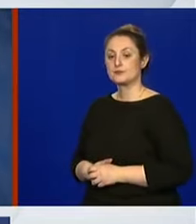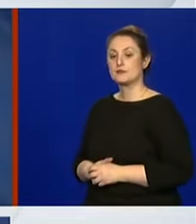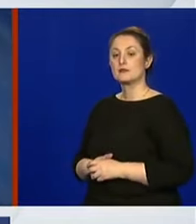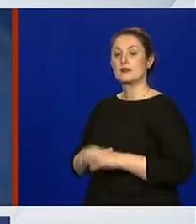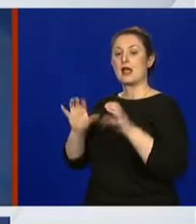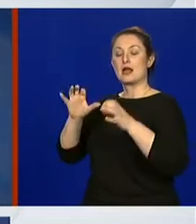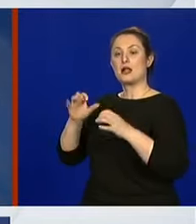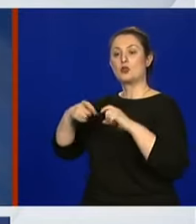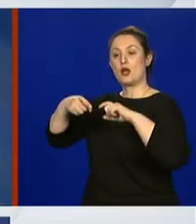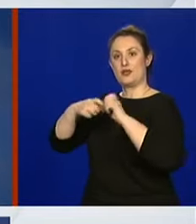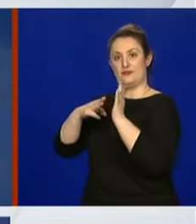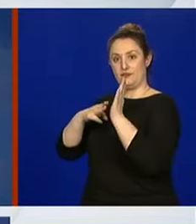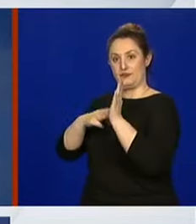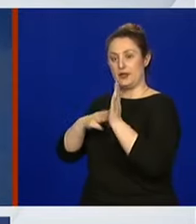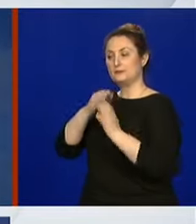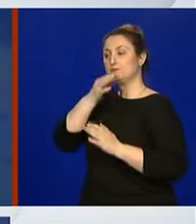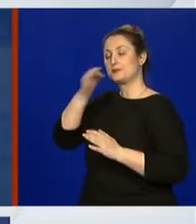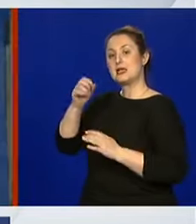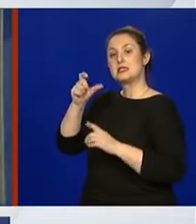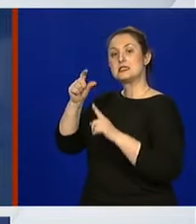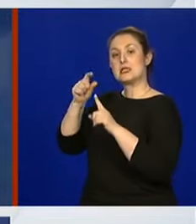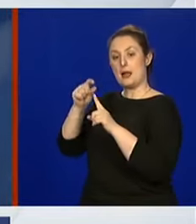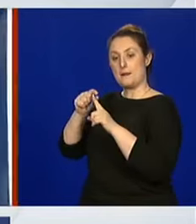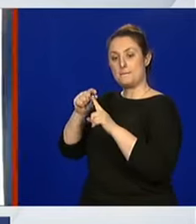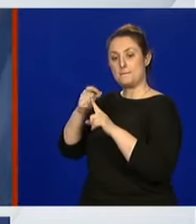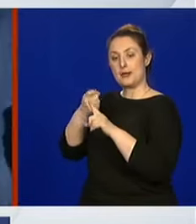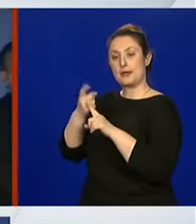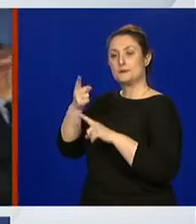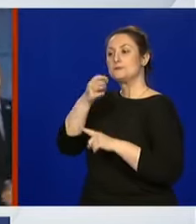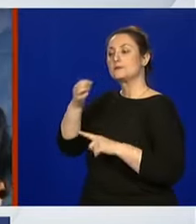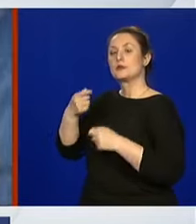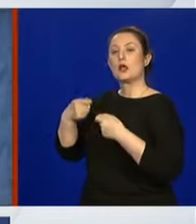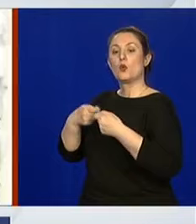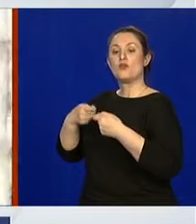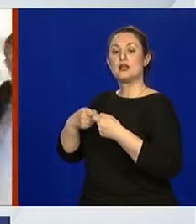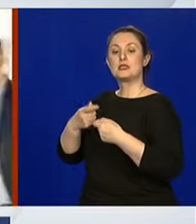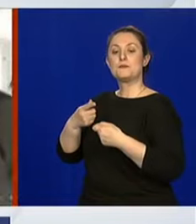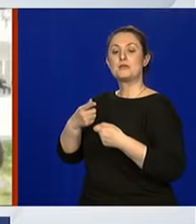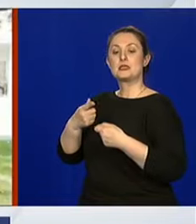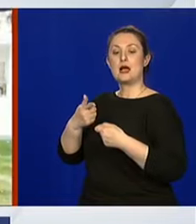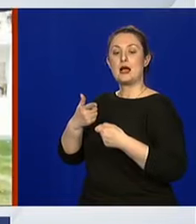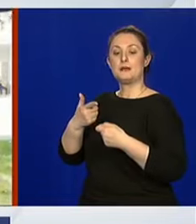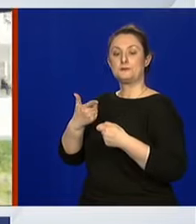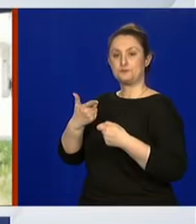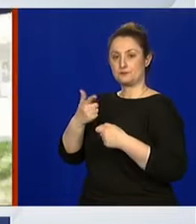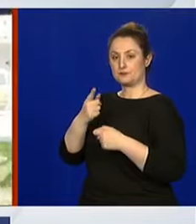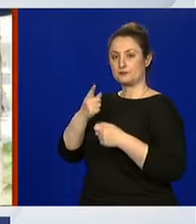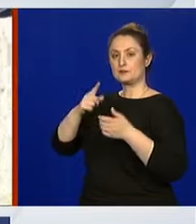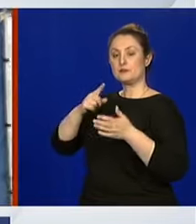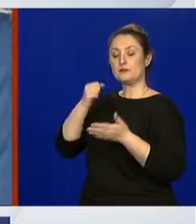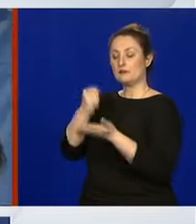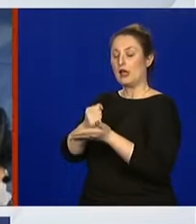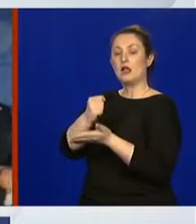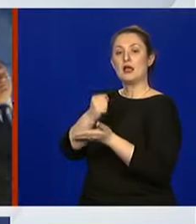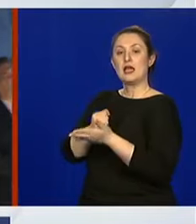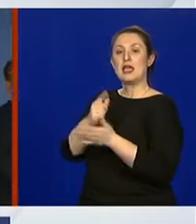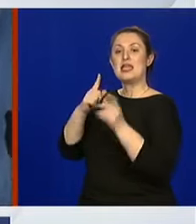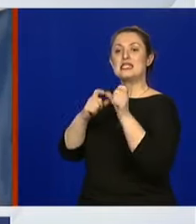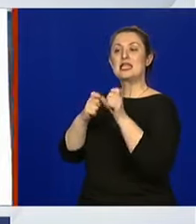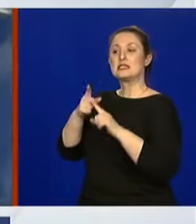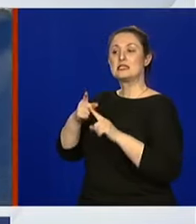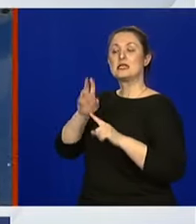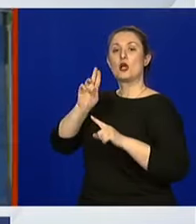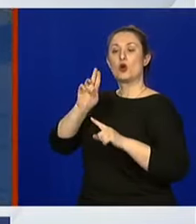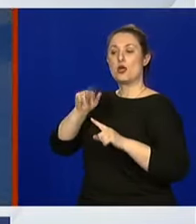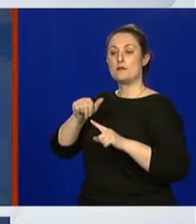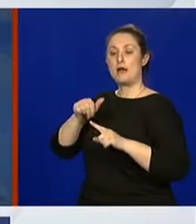primariju sa capaka. Pitanje je vezano za sanitarne iskaznice, odnosno za osobe kojima su istatle sanitarne